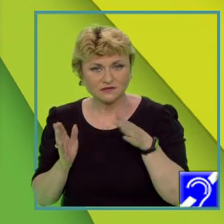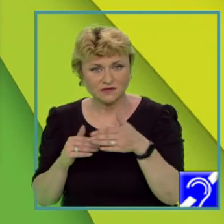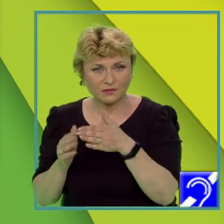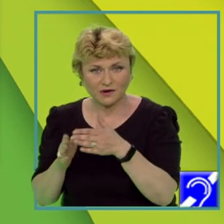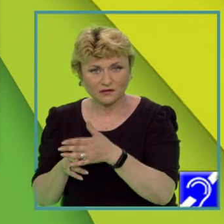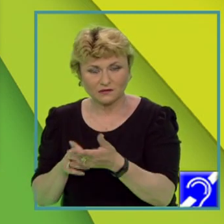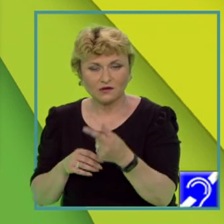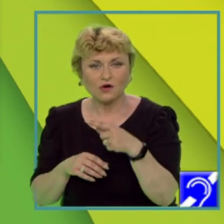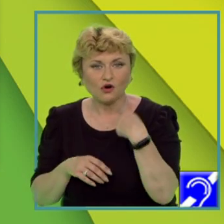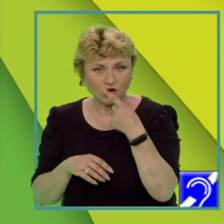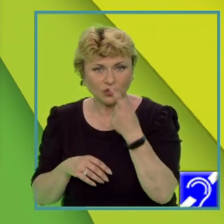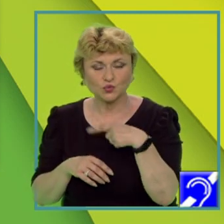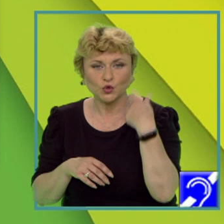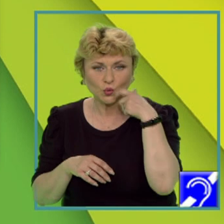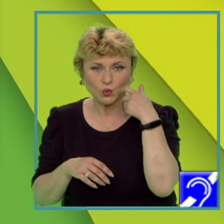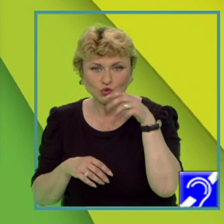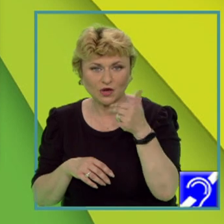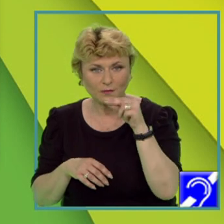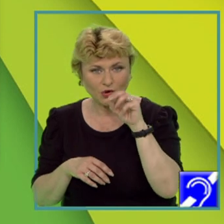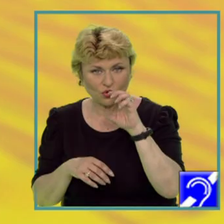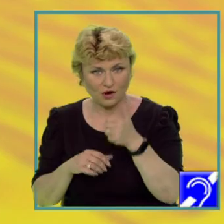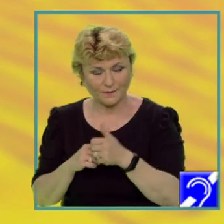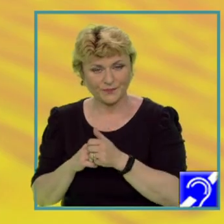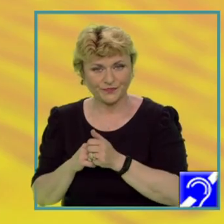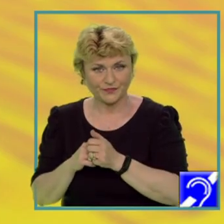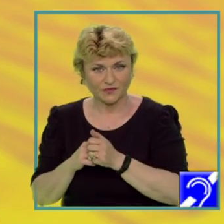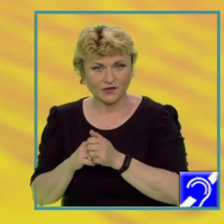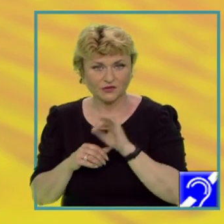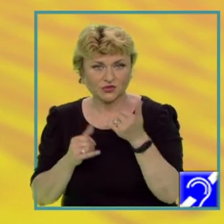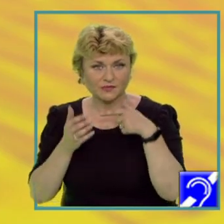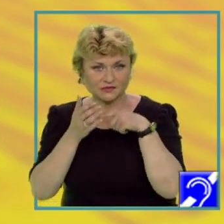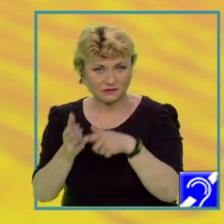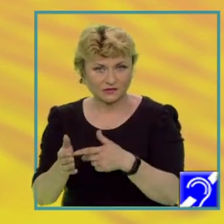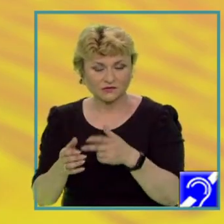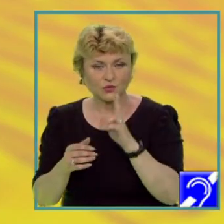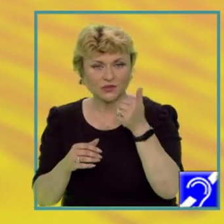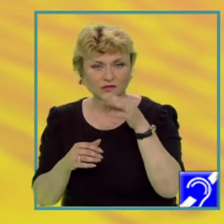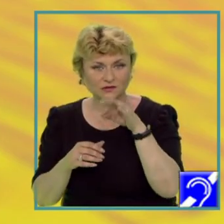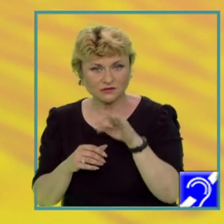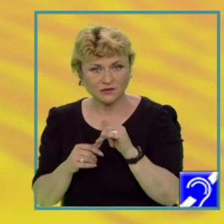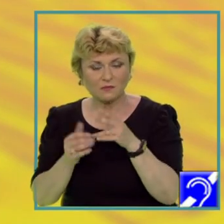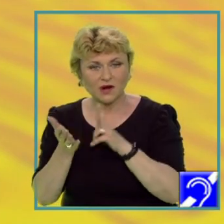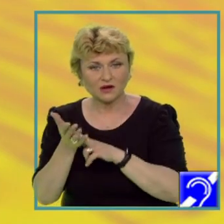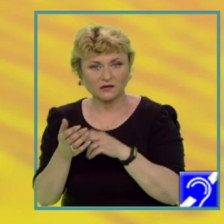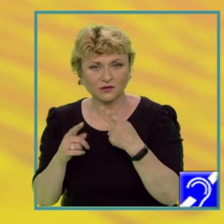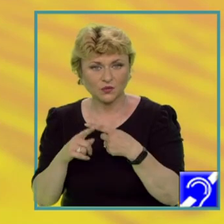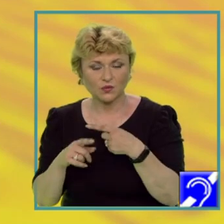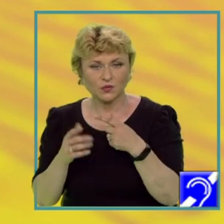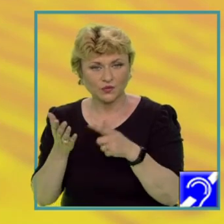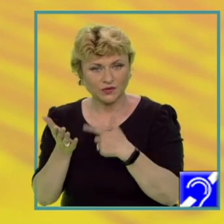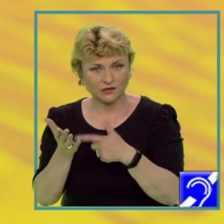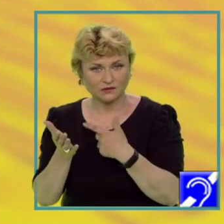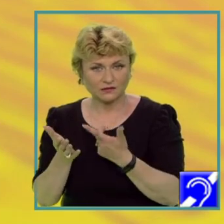Cluj-Napoca. D. Prezentați 3 deosebiri între relieful unității marcate pe hartă cu litera D și relieful